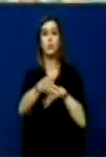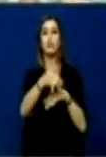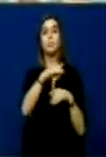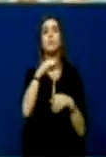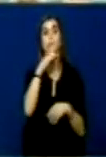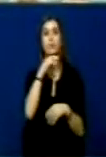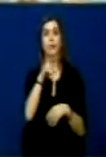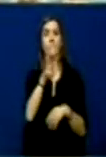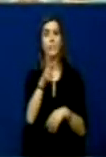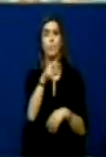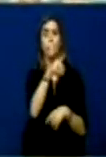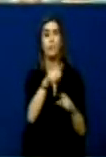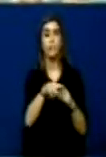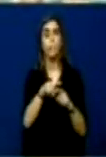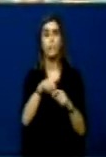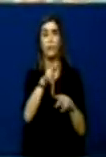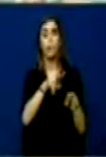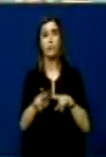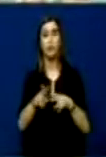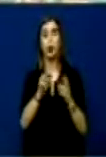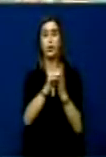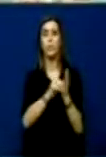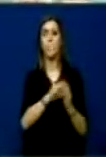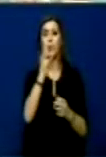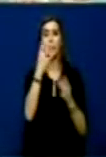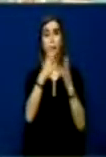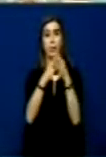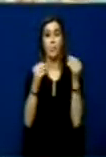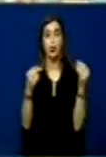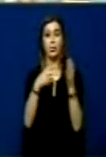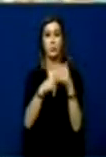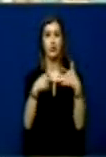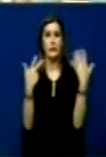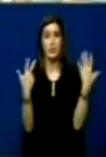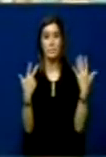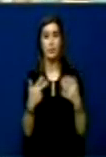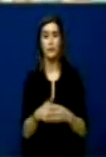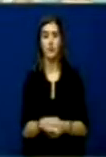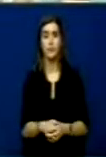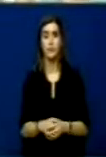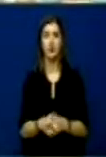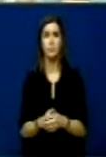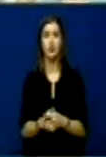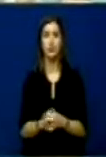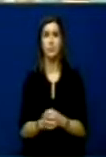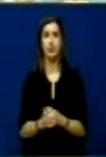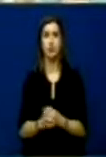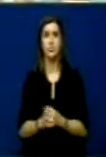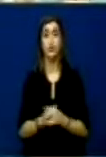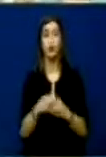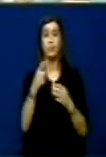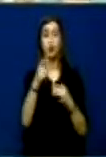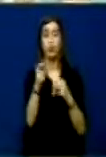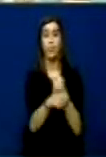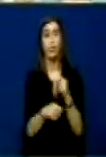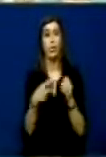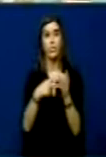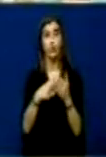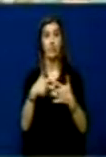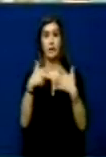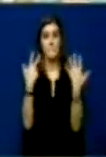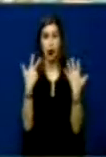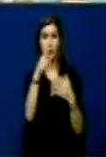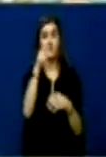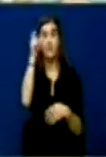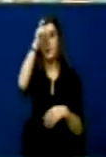veritë të Mitrovicës, pra me 14.10.208. Në korik të vitit 2008, nga grupët